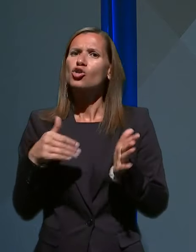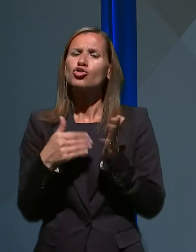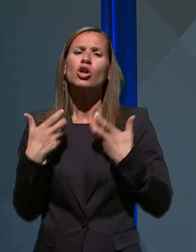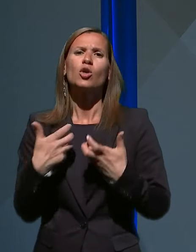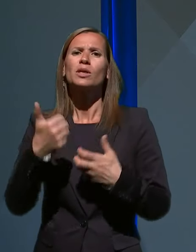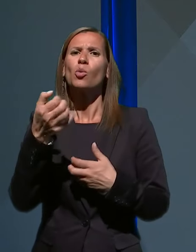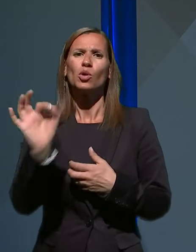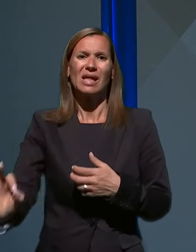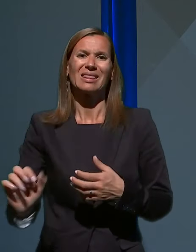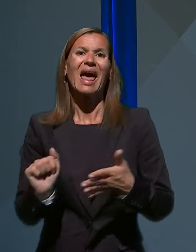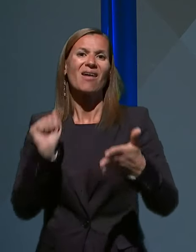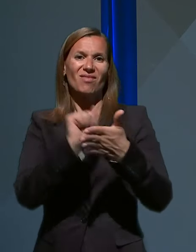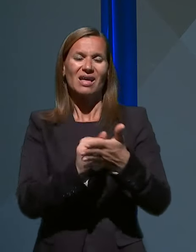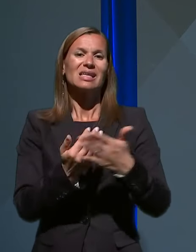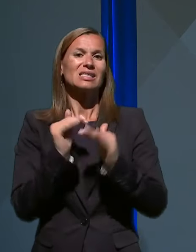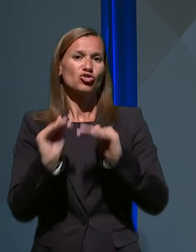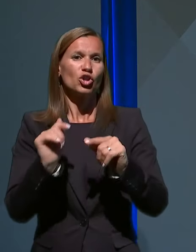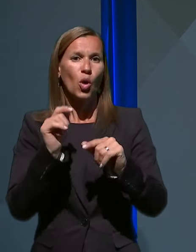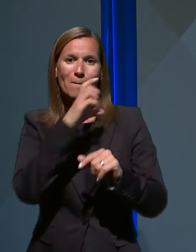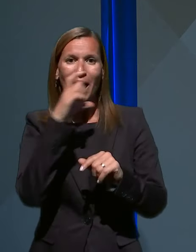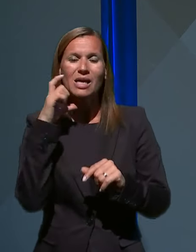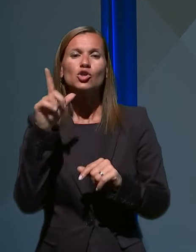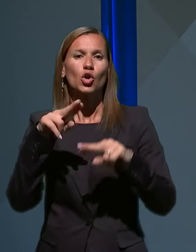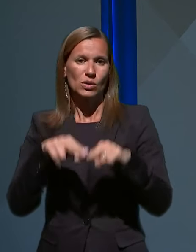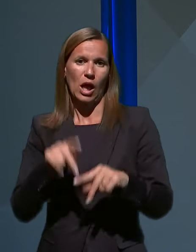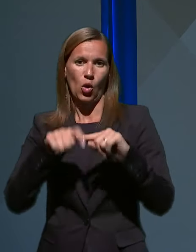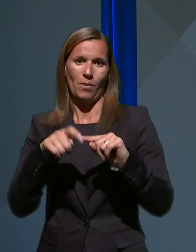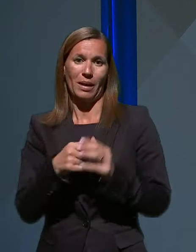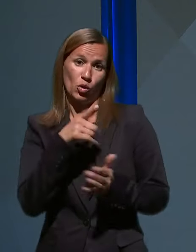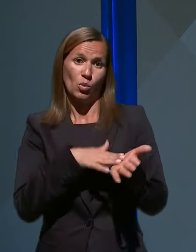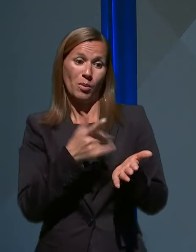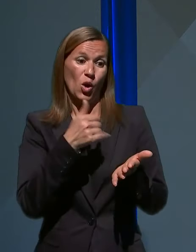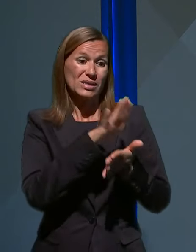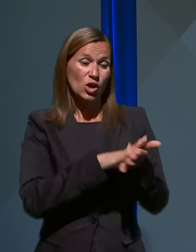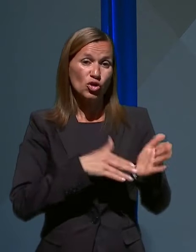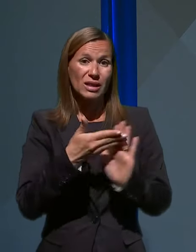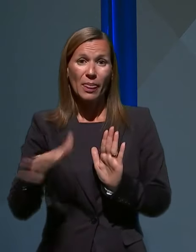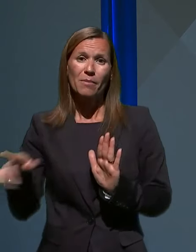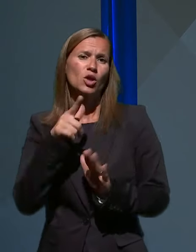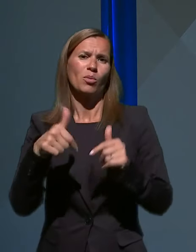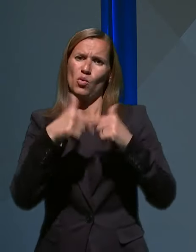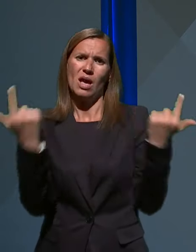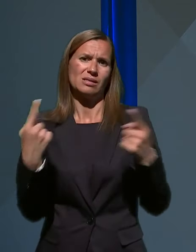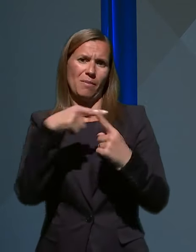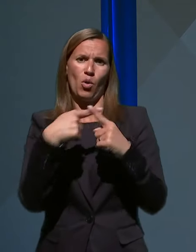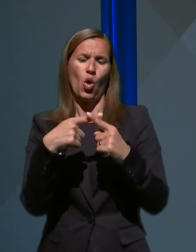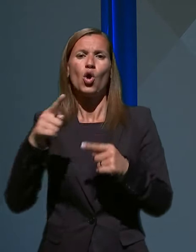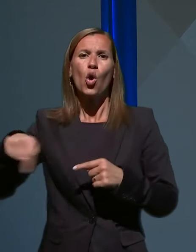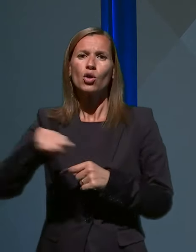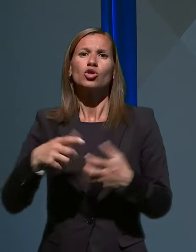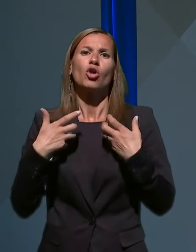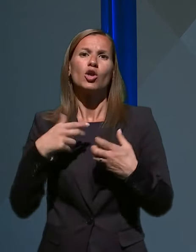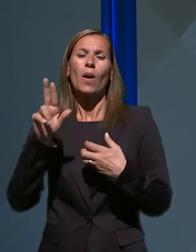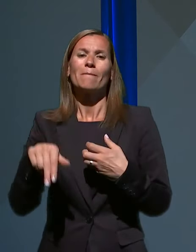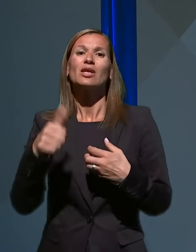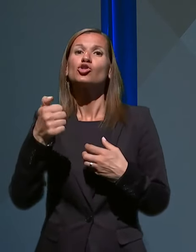zaščitne maske in vse ostalo opremo, tako da od samega začetka je bil to zelo jasen pogoj, da želijo imeti 100%